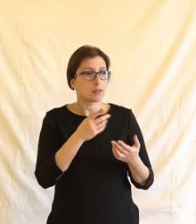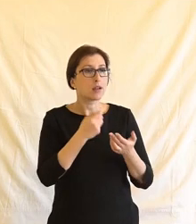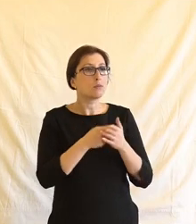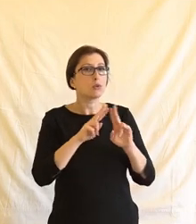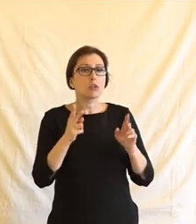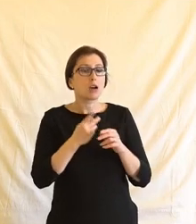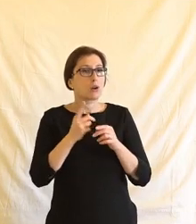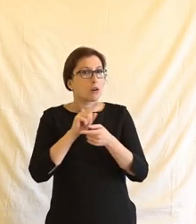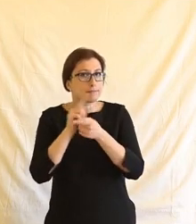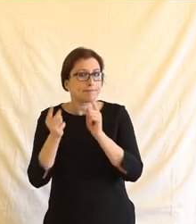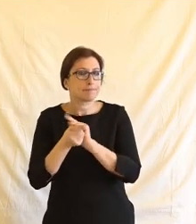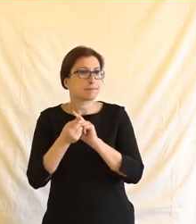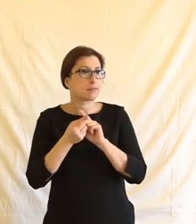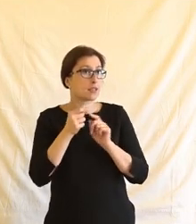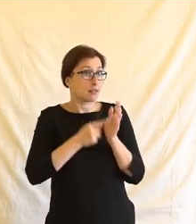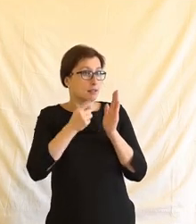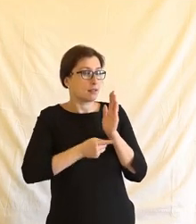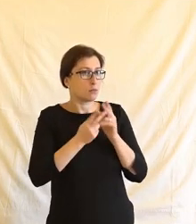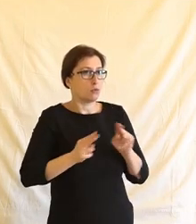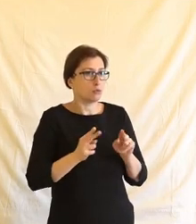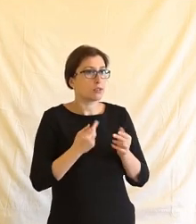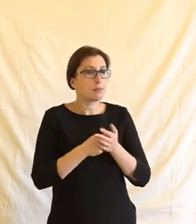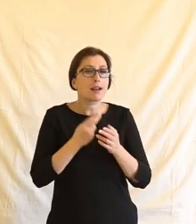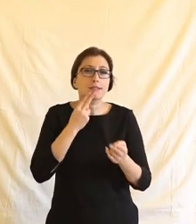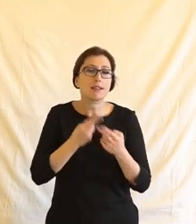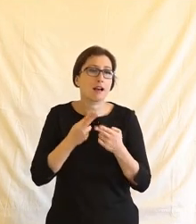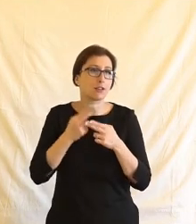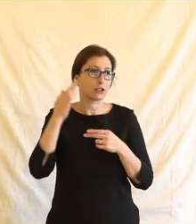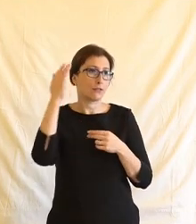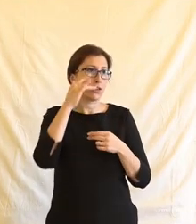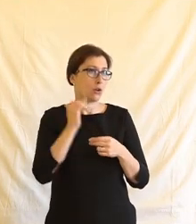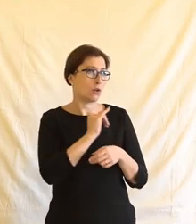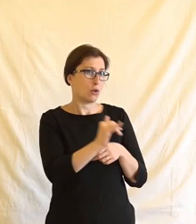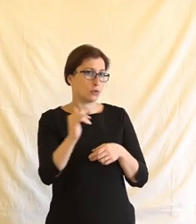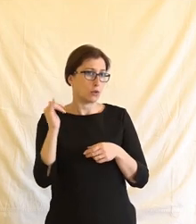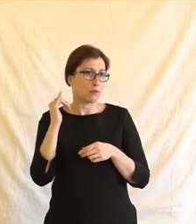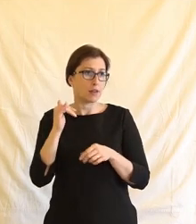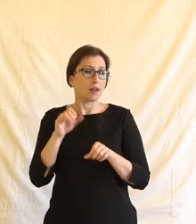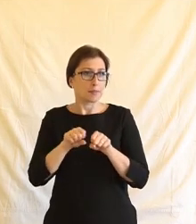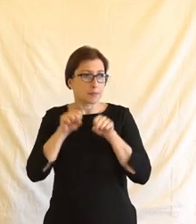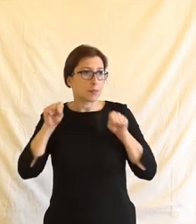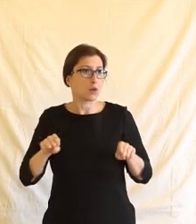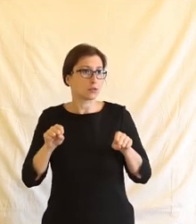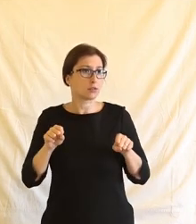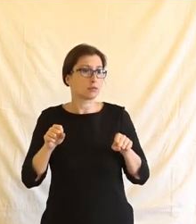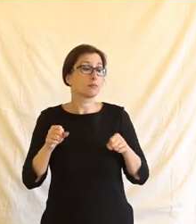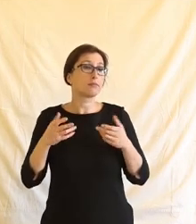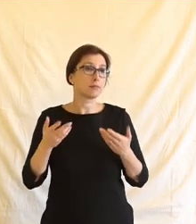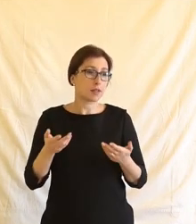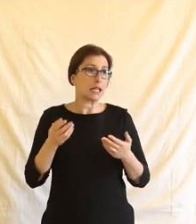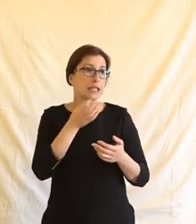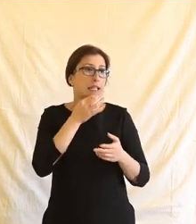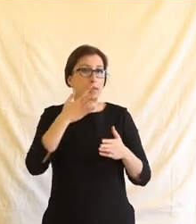jiných silových složek. Čili tenhle ten mindset, že prostě ta moc má